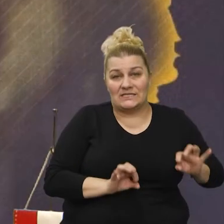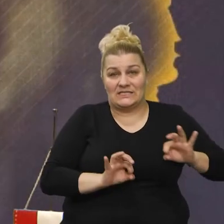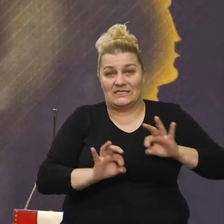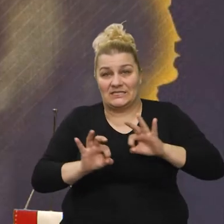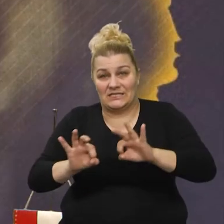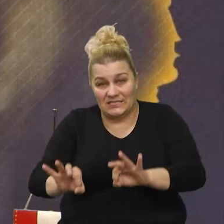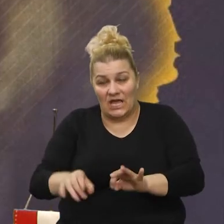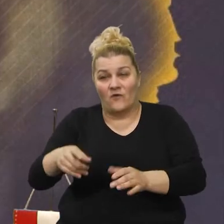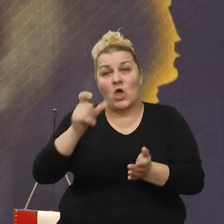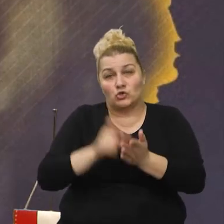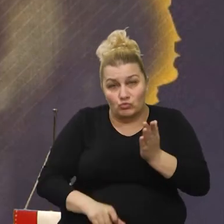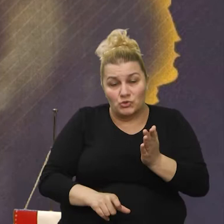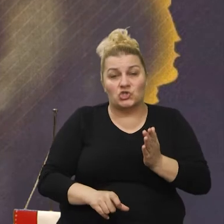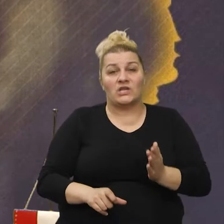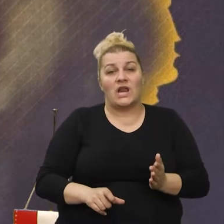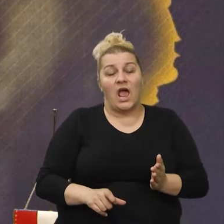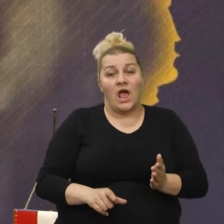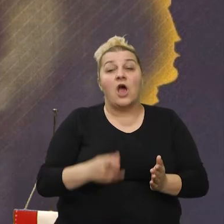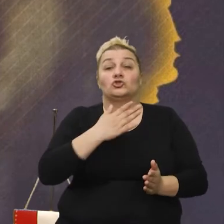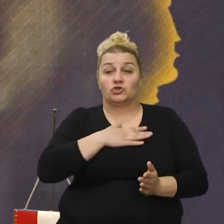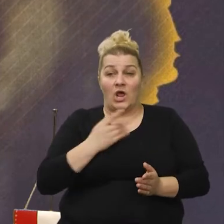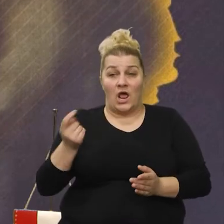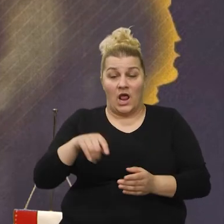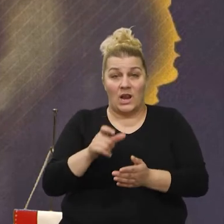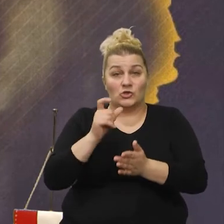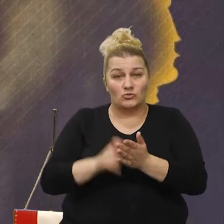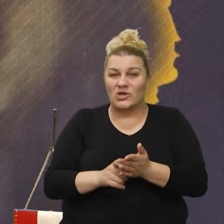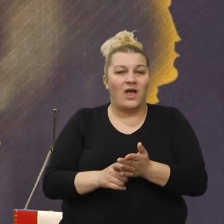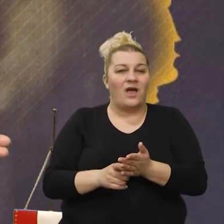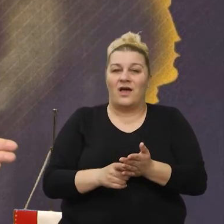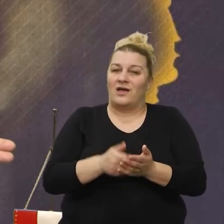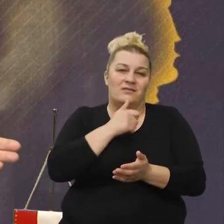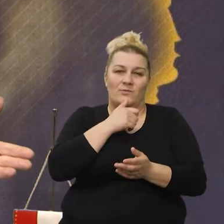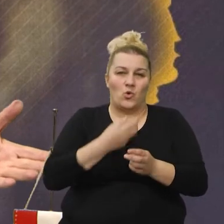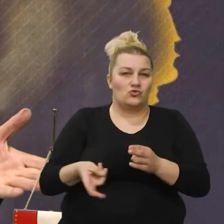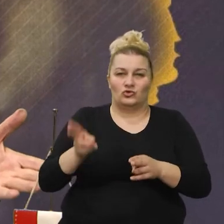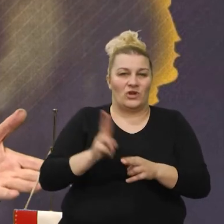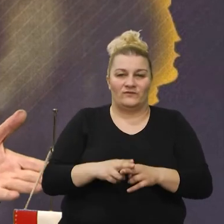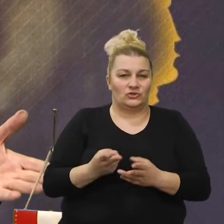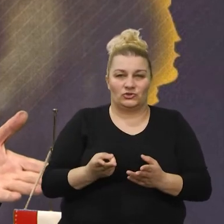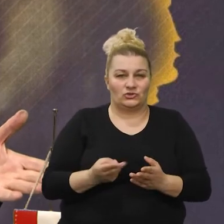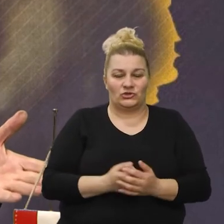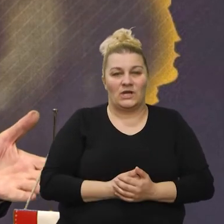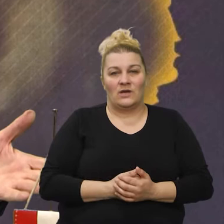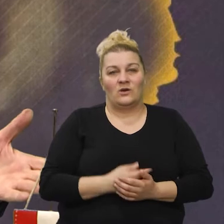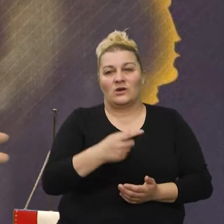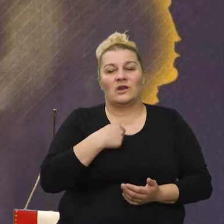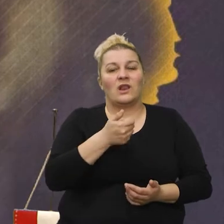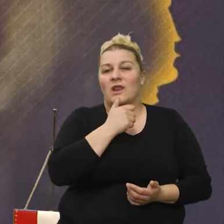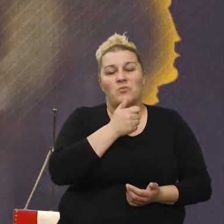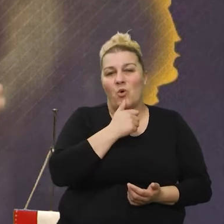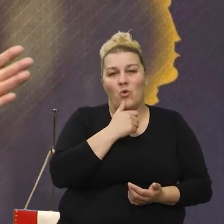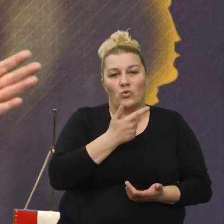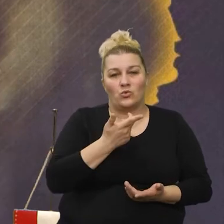biti na skupštini. Ali jednostavno ne može. Ne može izdržati. On nije mogao završiti ručak. Mene je rekao, Rokov,